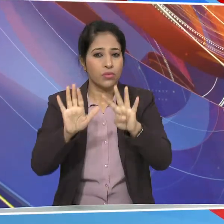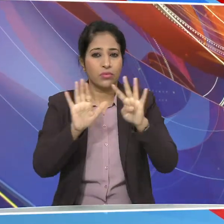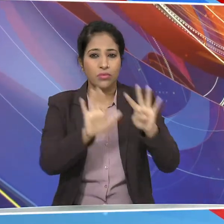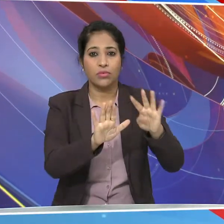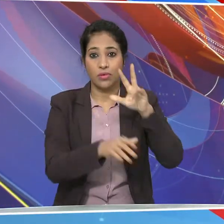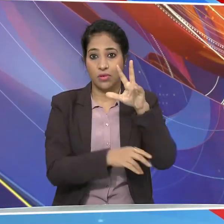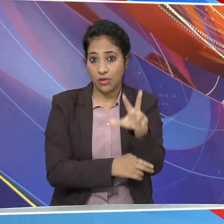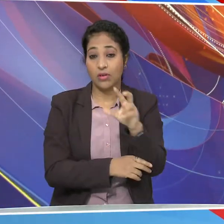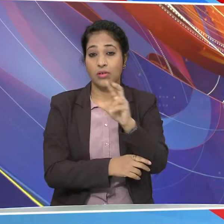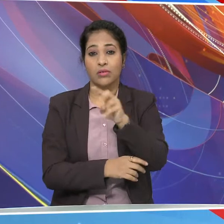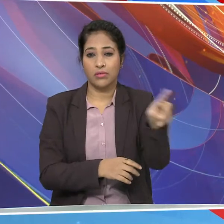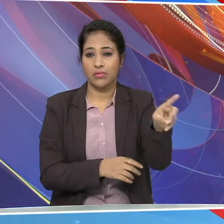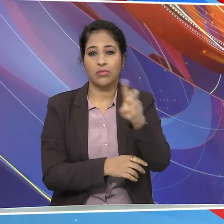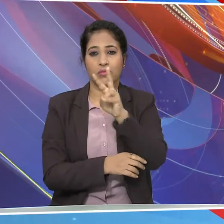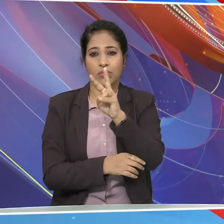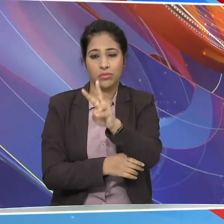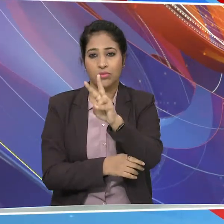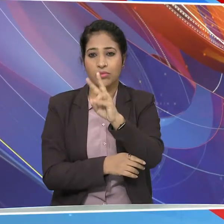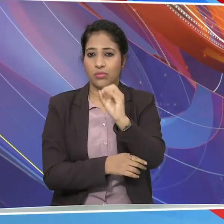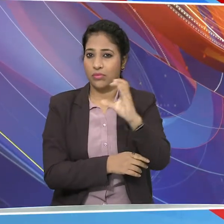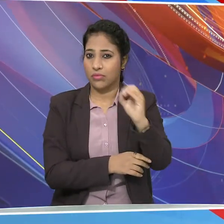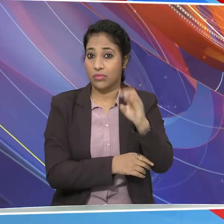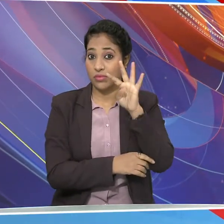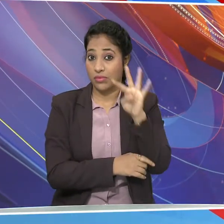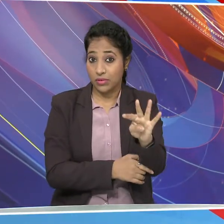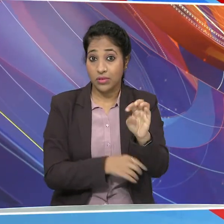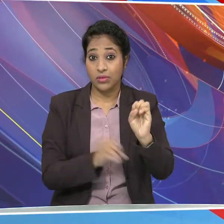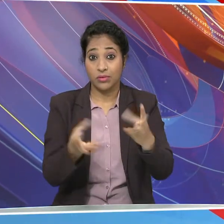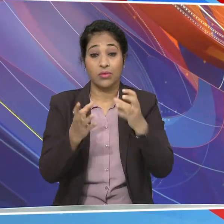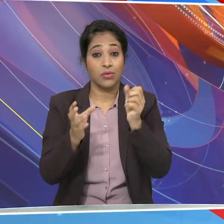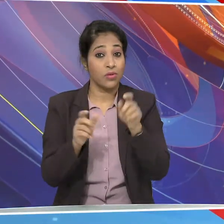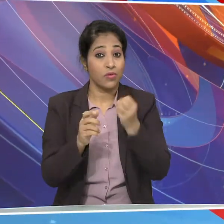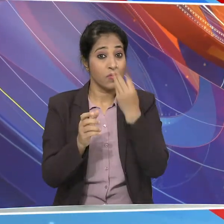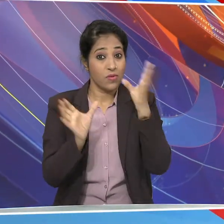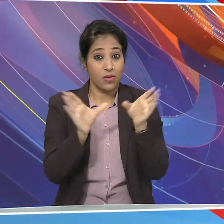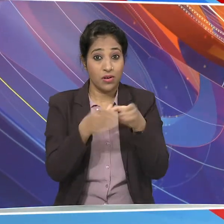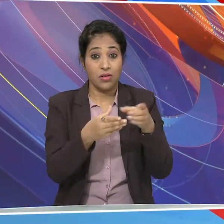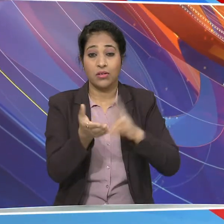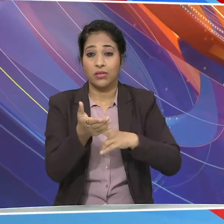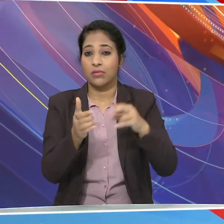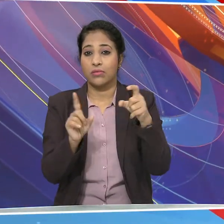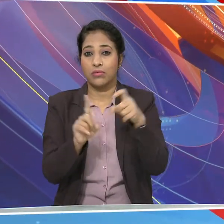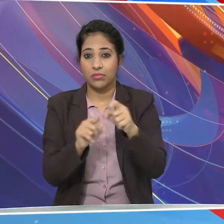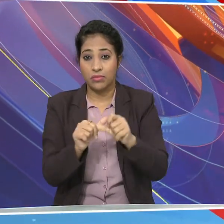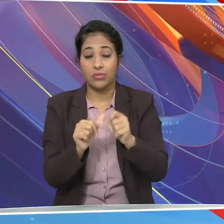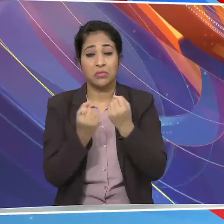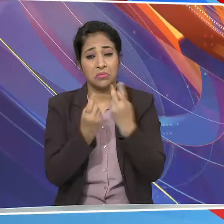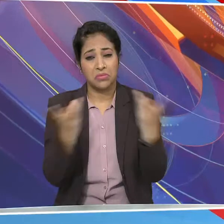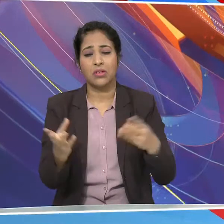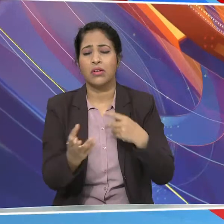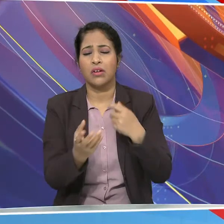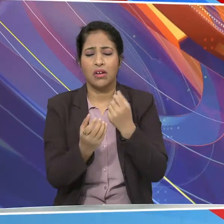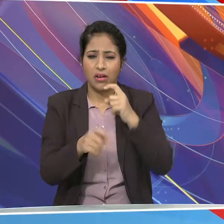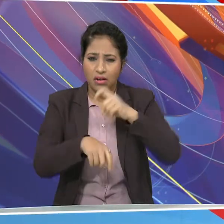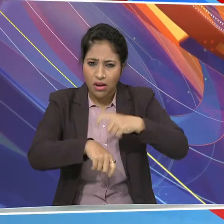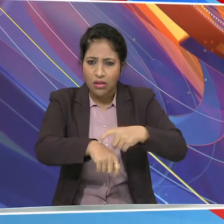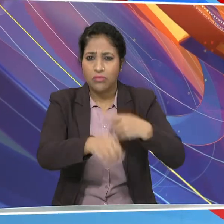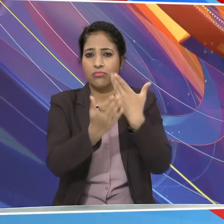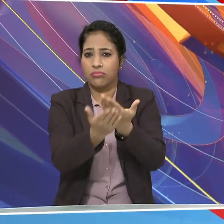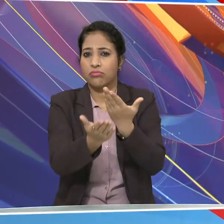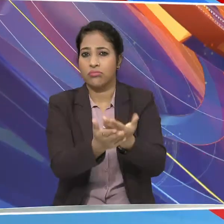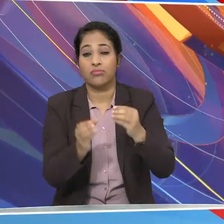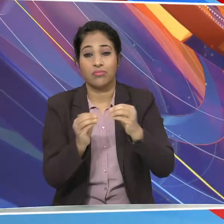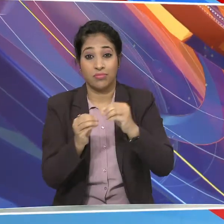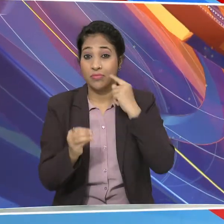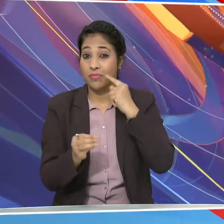2004 के पीच बीज़ेपी की अगवाई में NDA सरकार ने कई बार महिला आरक्षन विधे को पारित कराने की कोशिश की